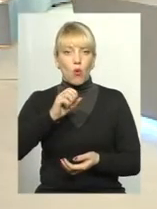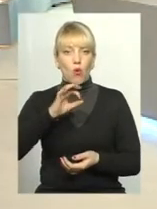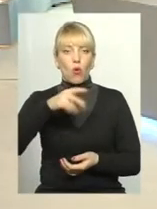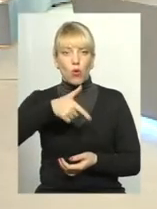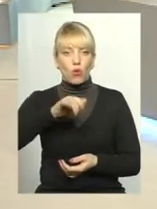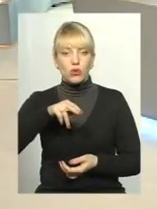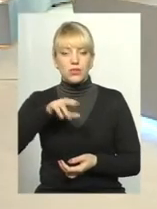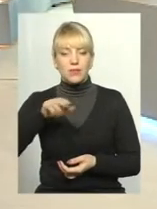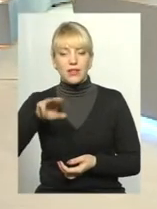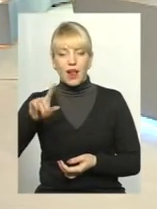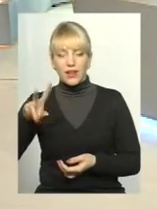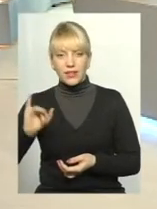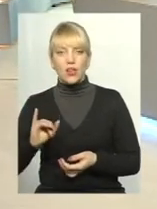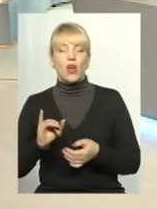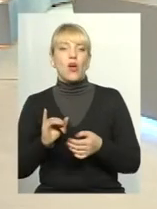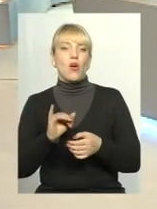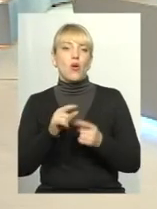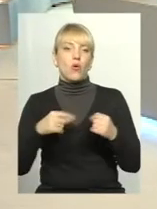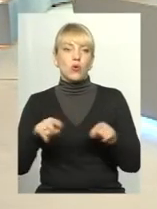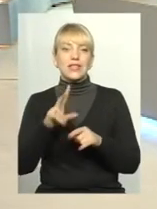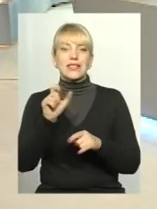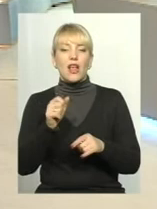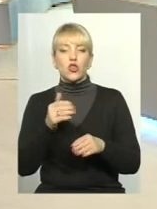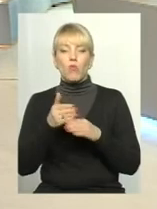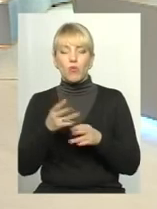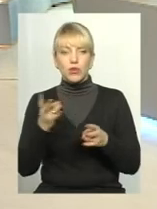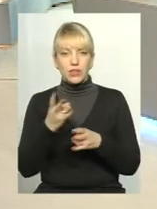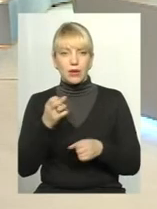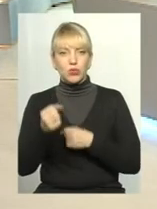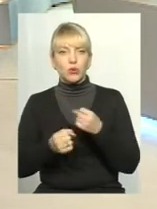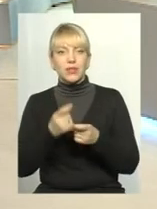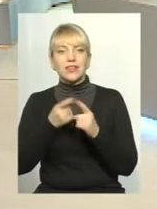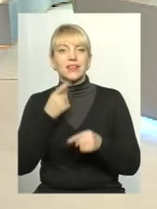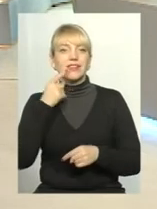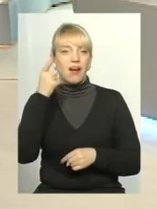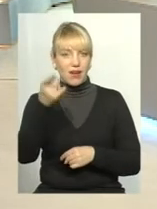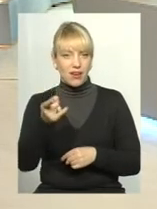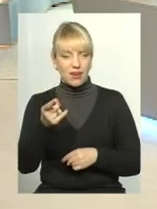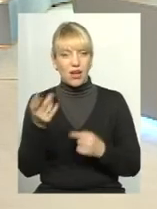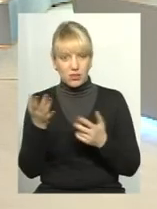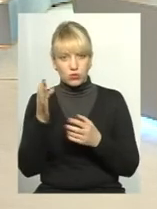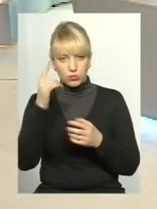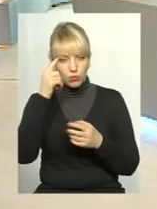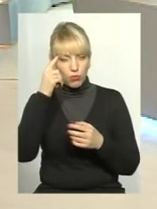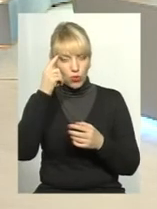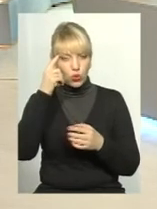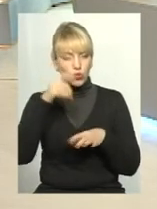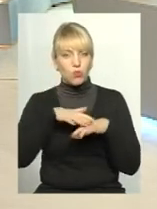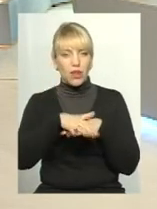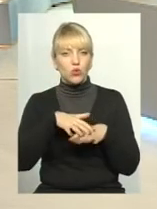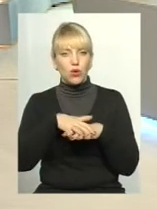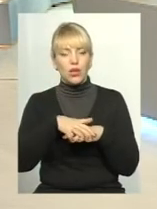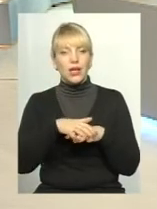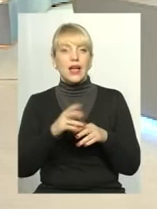допомогою потрібно буде добиратись набагато далі, так, я розумію, людині, якось продумано взагалі, чи можливо буде